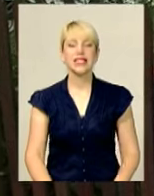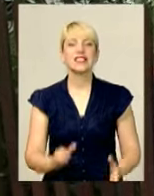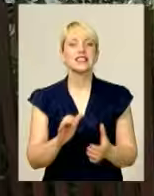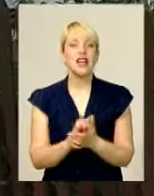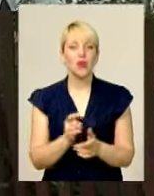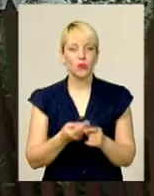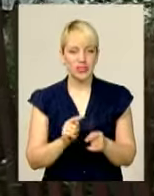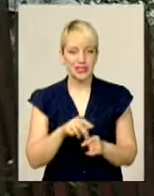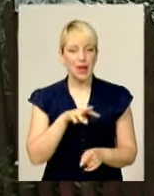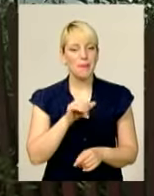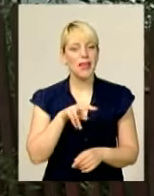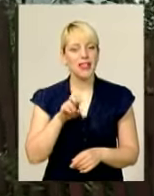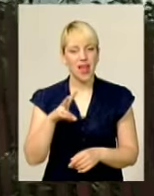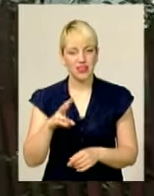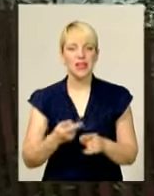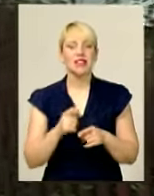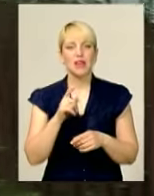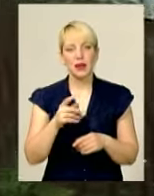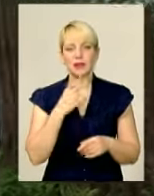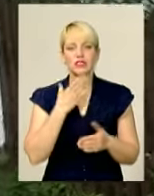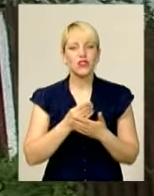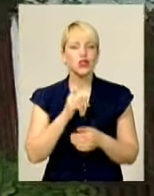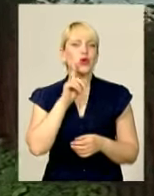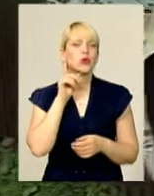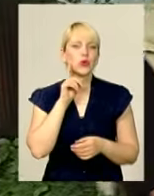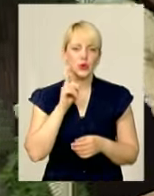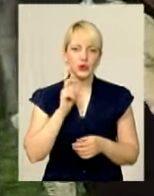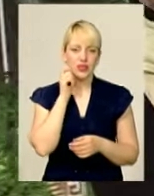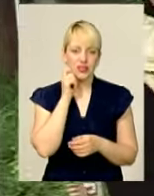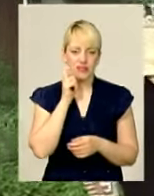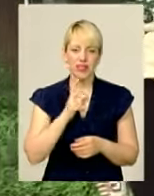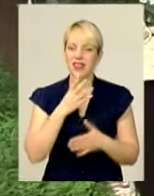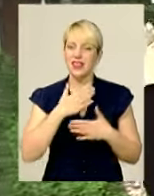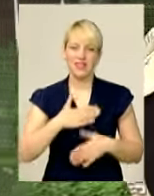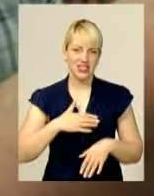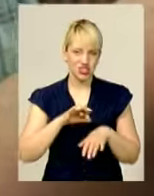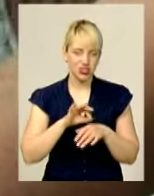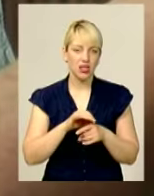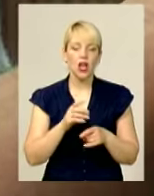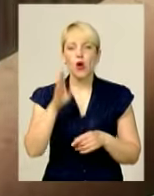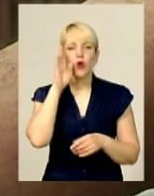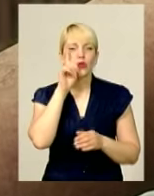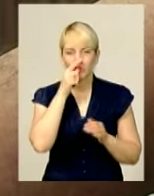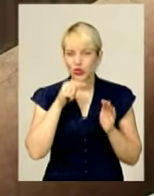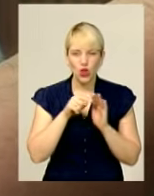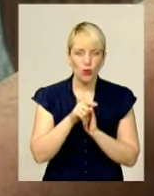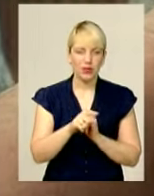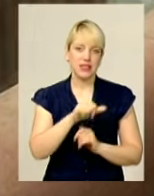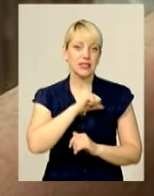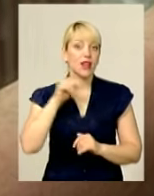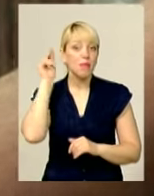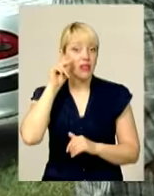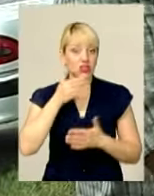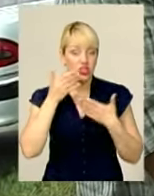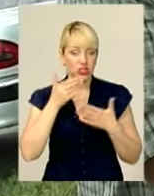Знайомтеся, це Міланчик. Попри свій дуже юний вік та невтішний діагноз, хлопчик надзвичайно допитливий. Сам навчився читати,